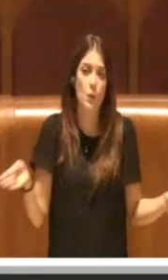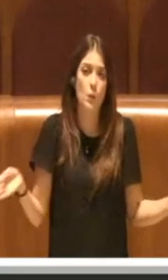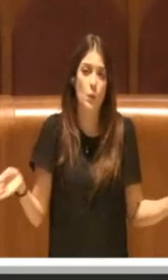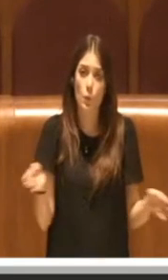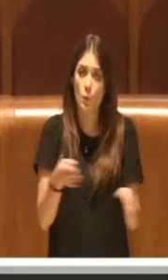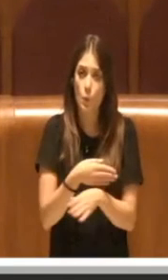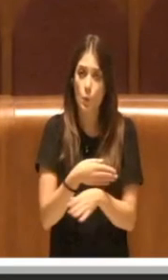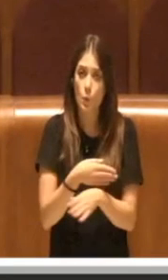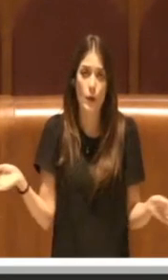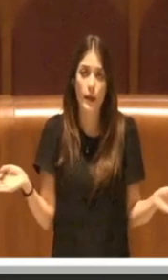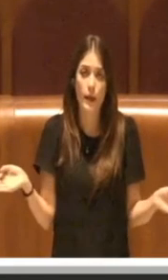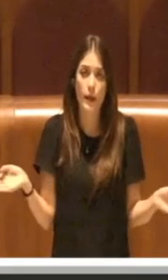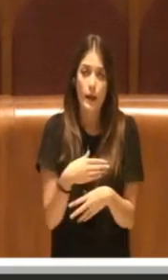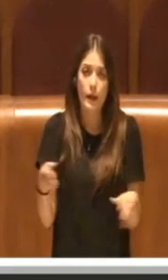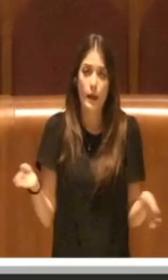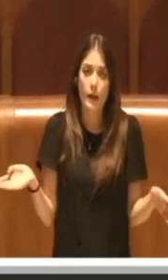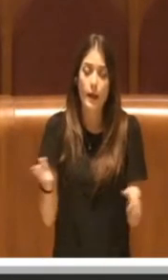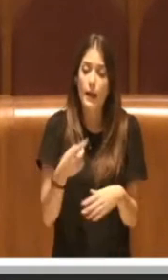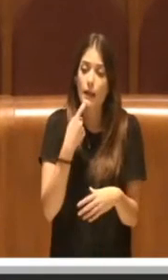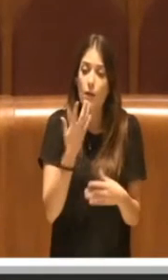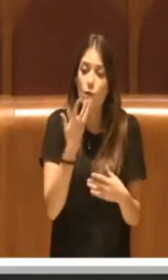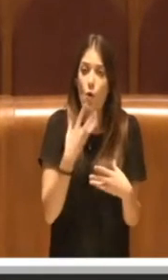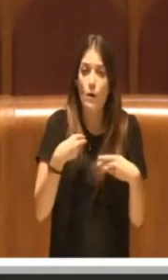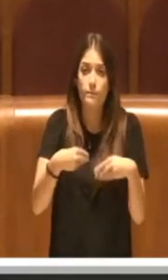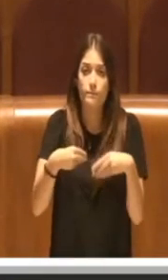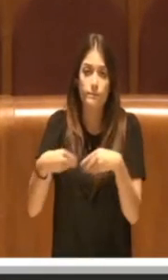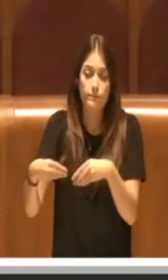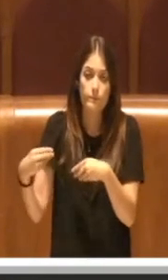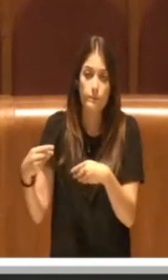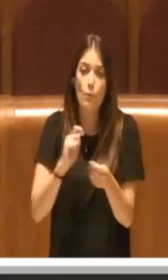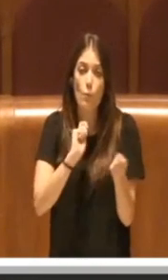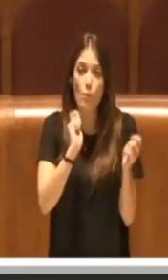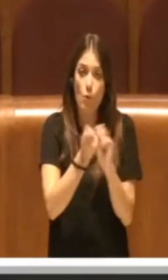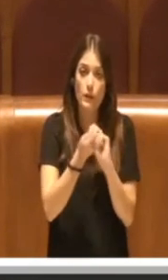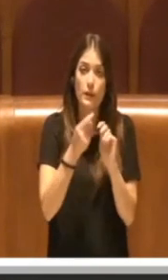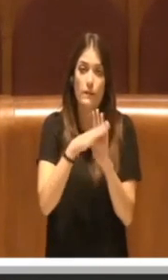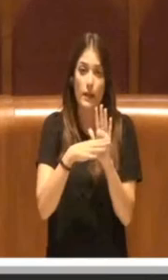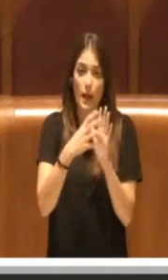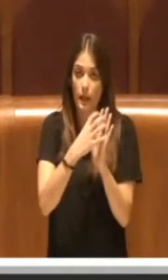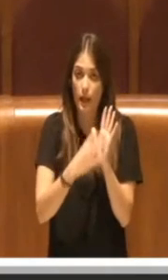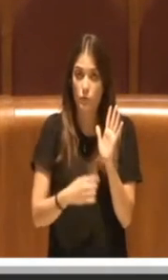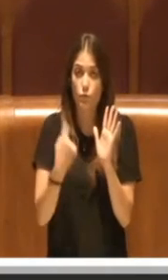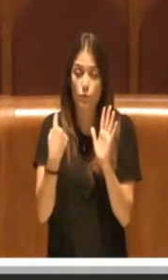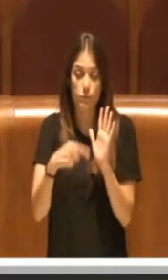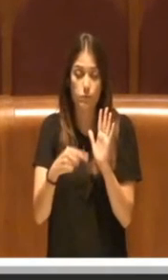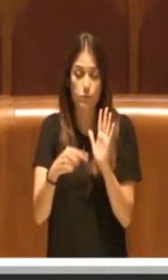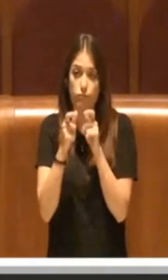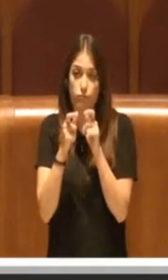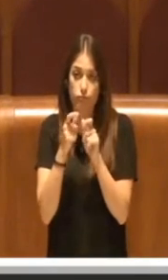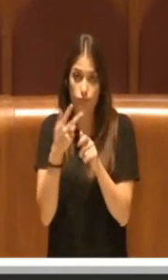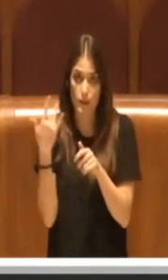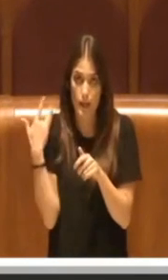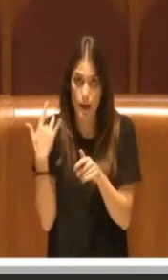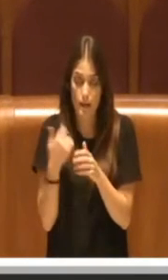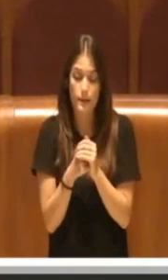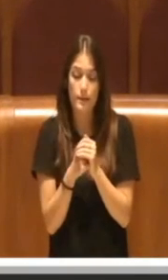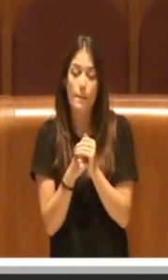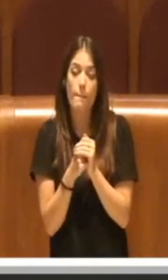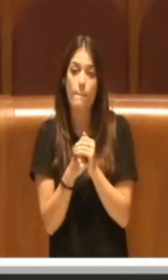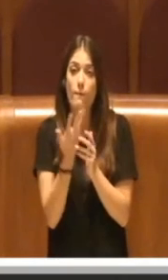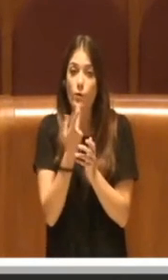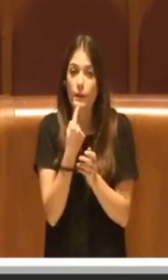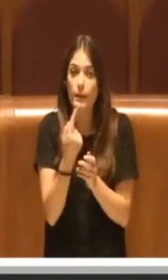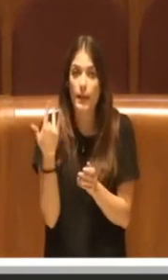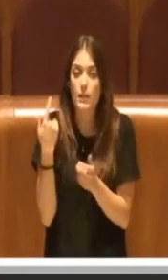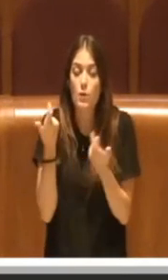volesse partecipare alla modifica di questo testo. Le voglio ringraziare perché è